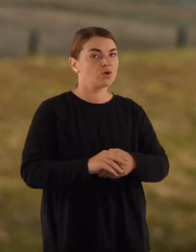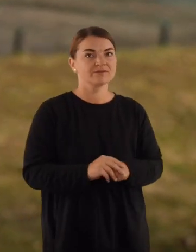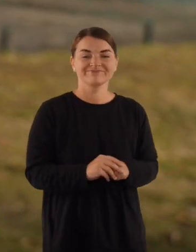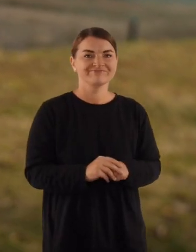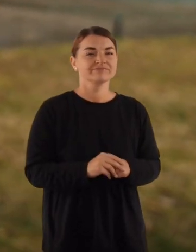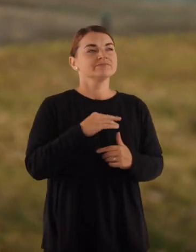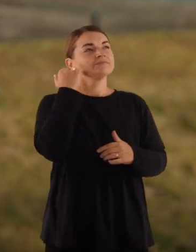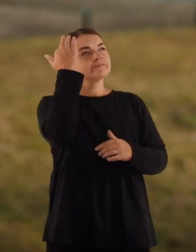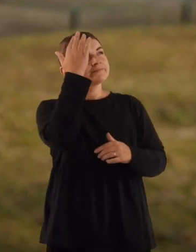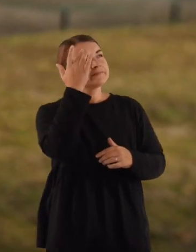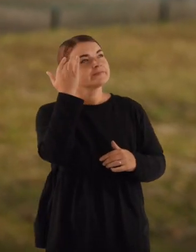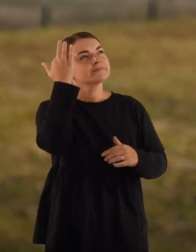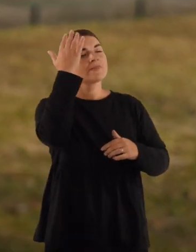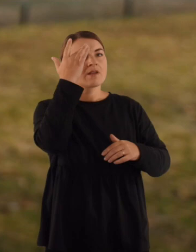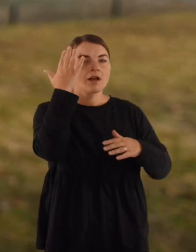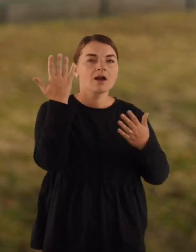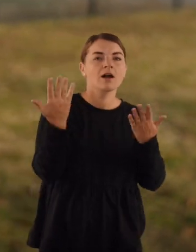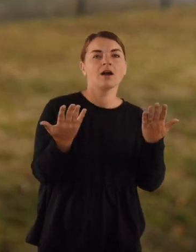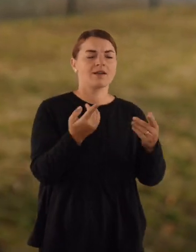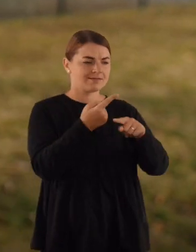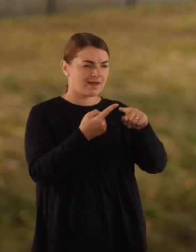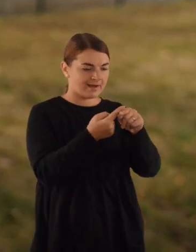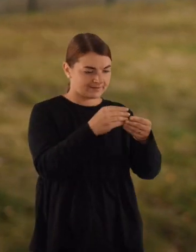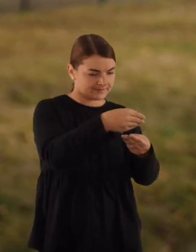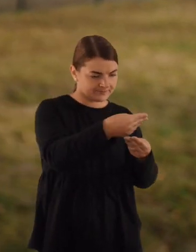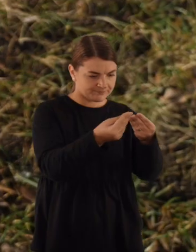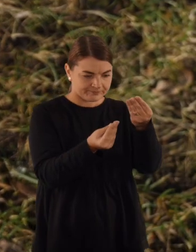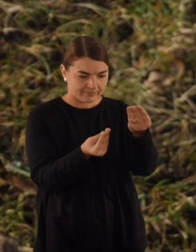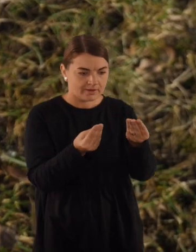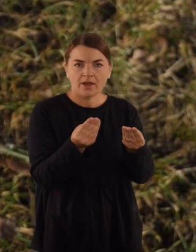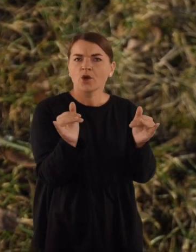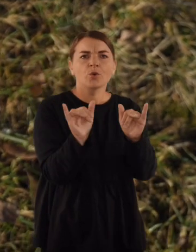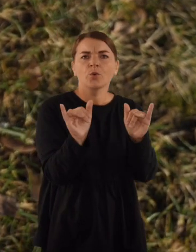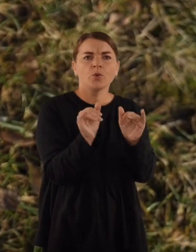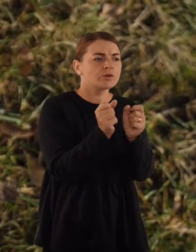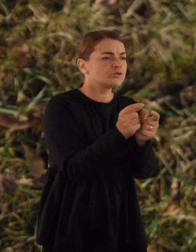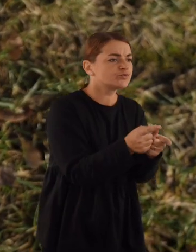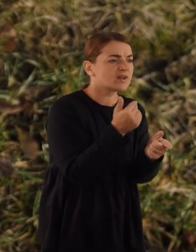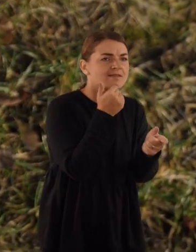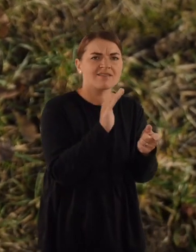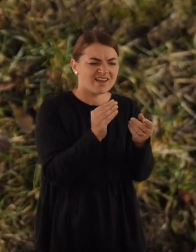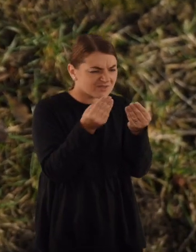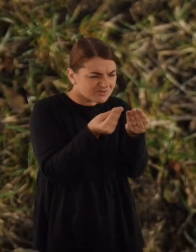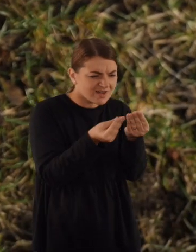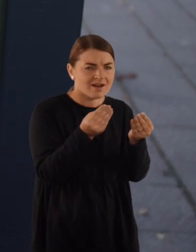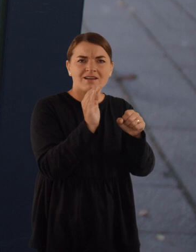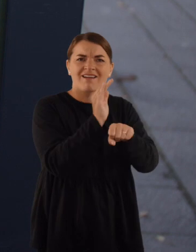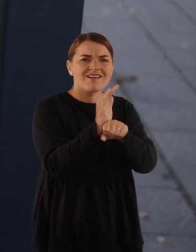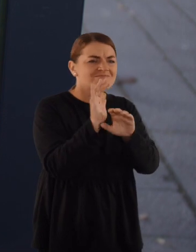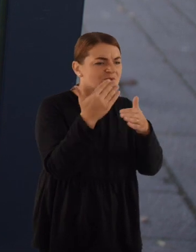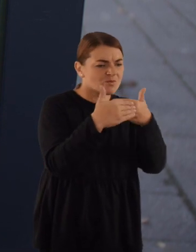daug galvoti, vartyti tą daiktą, kuris tam pat lieka, kurį jį mesti. Iš kojusiai